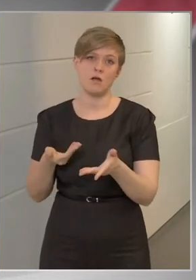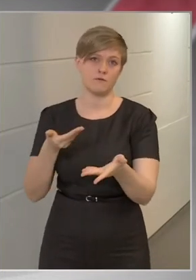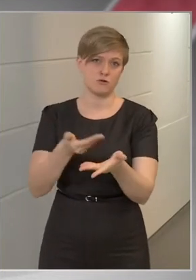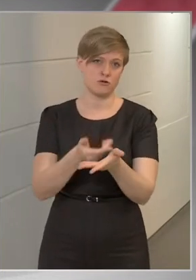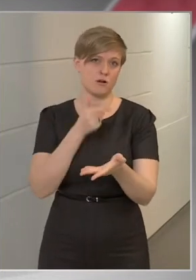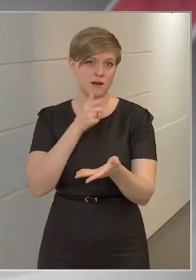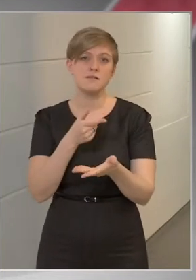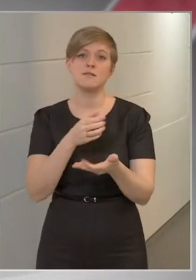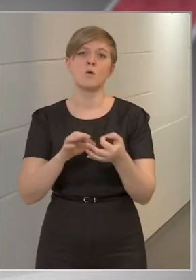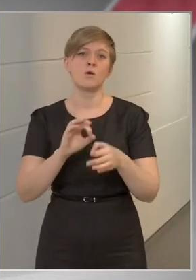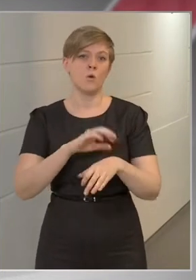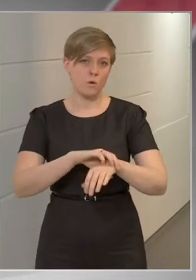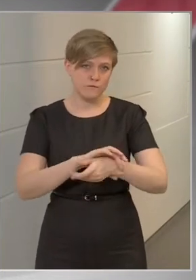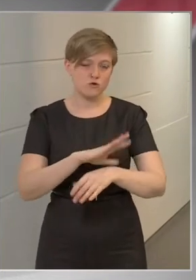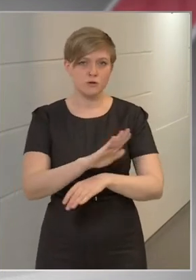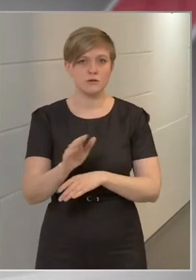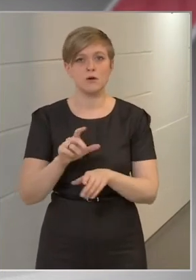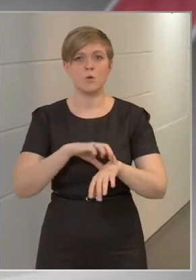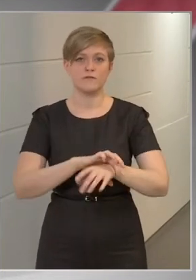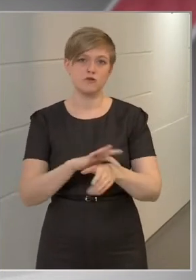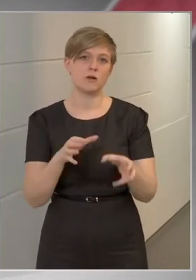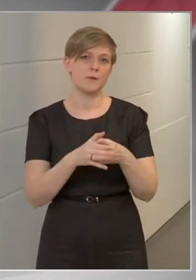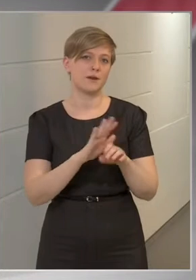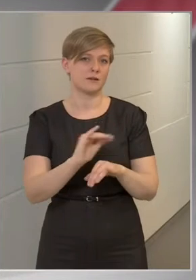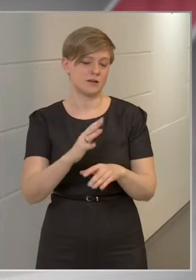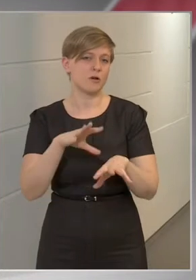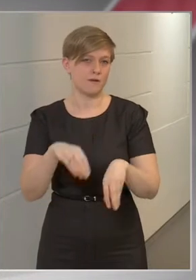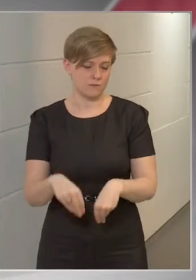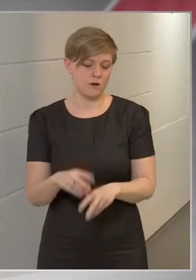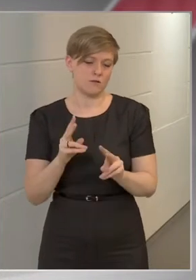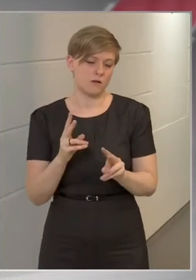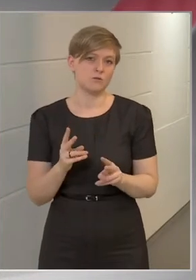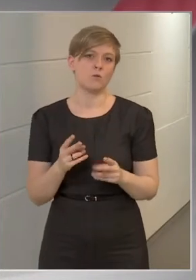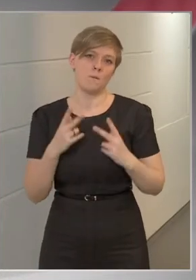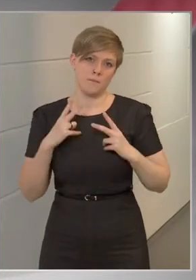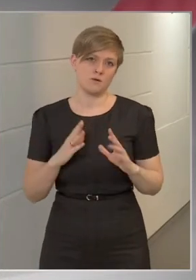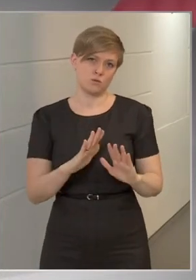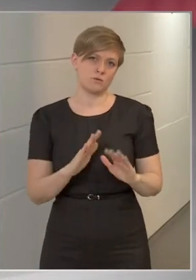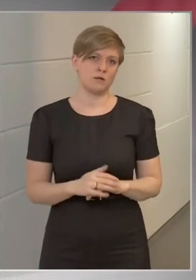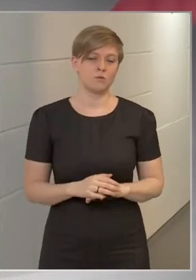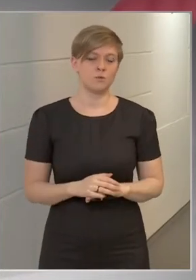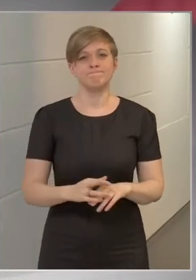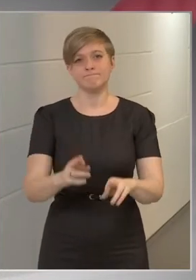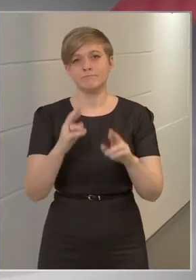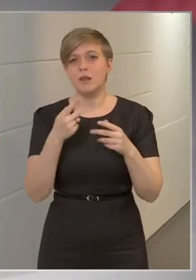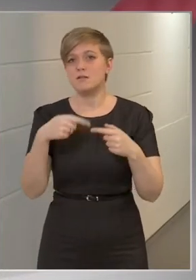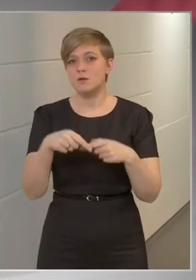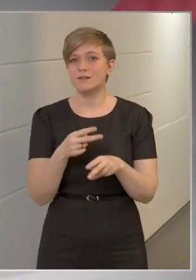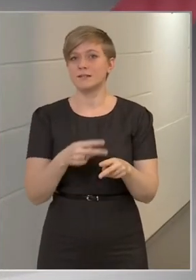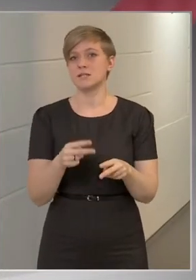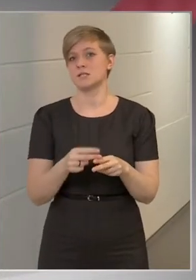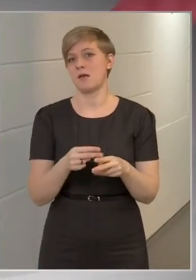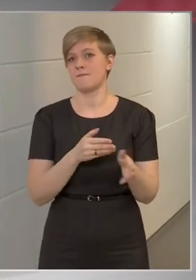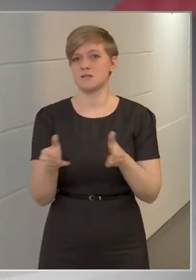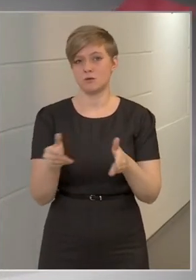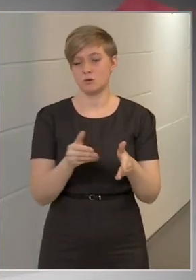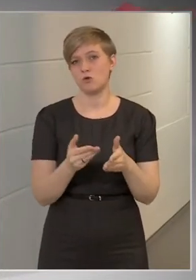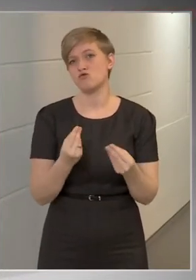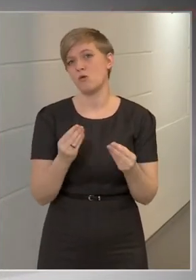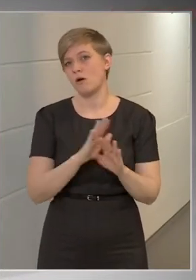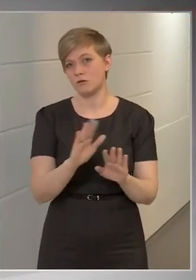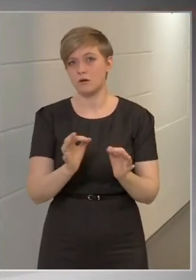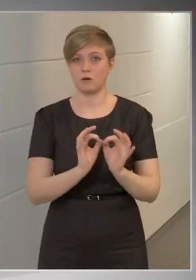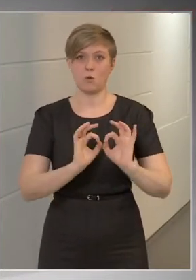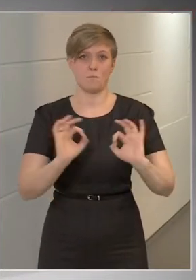ami az orvosoknak is, az orvosi kamarának is elfogadható és megnyugtató. És egyébként pedig reméljük, hogy azok a tisztább viszonyok, amelyek sokak